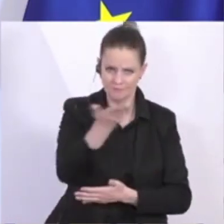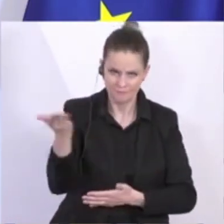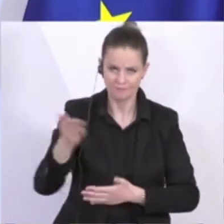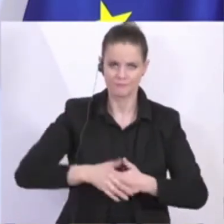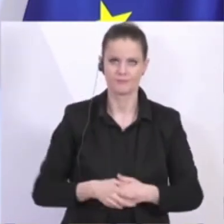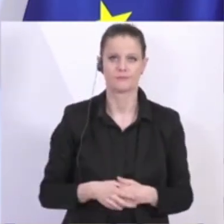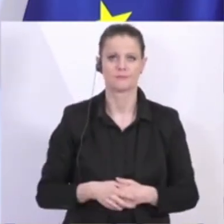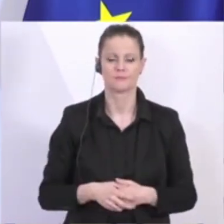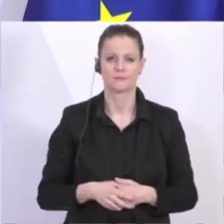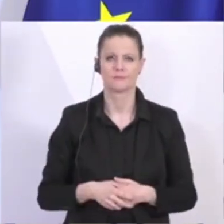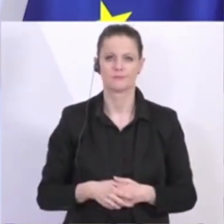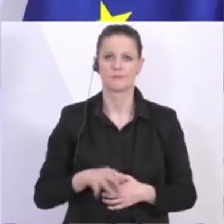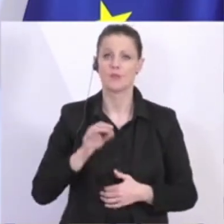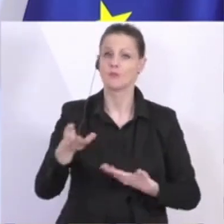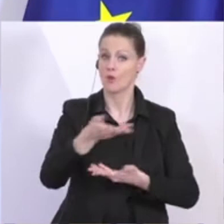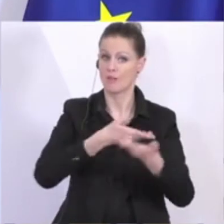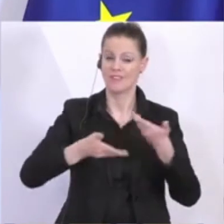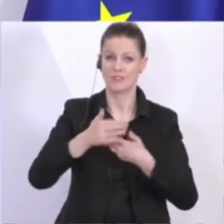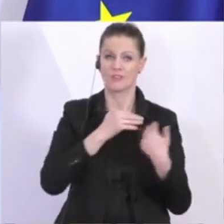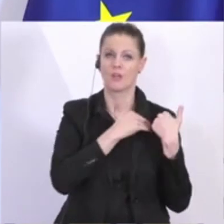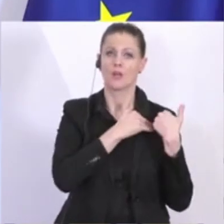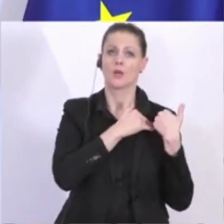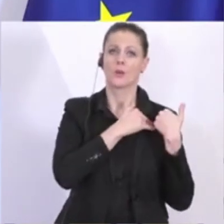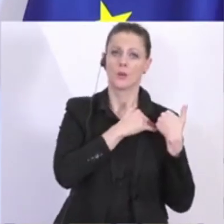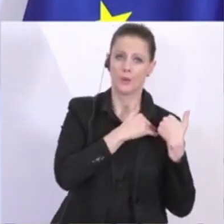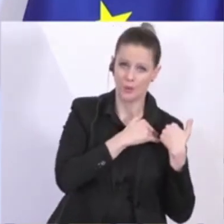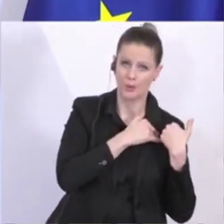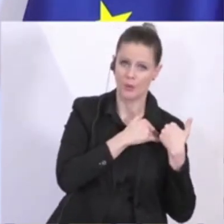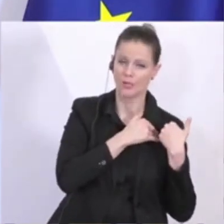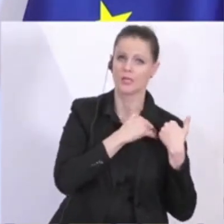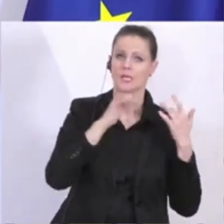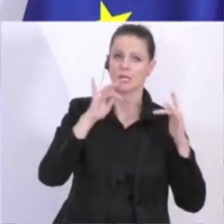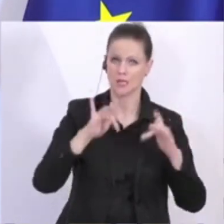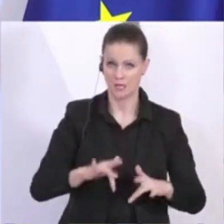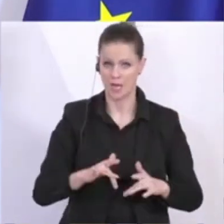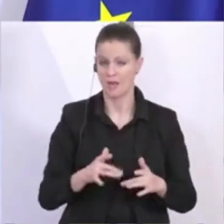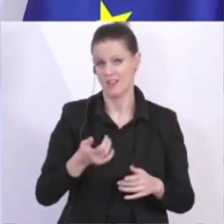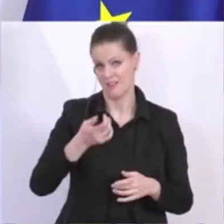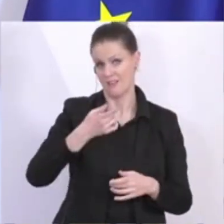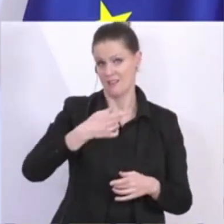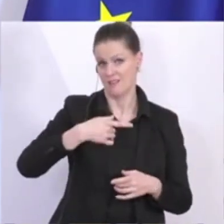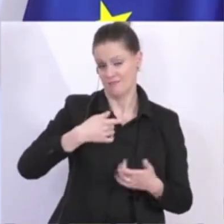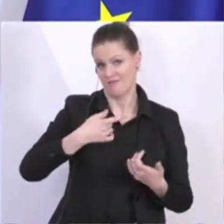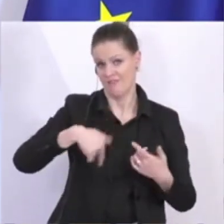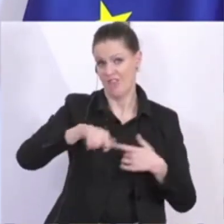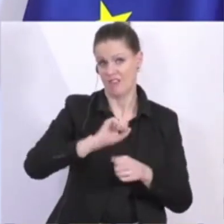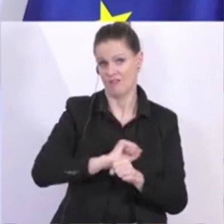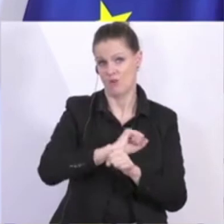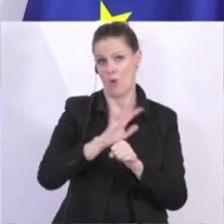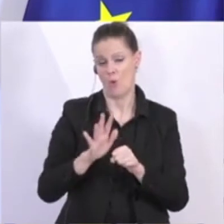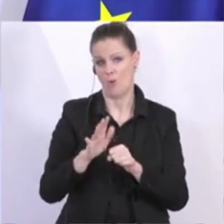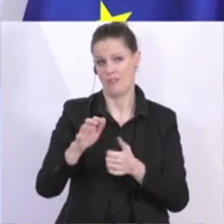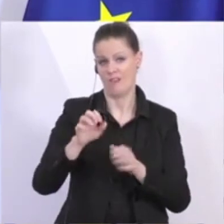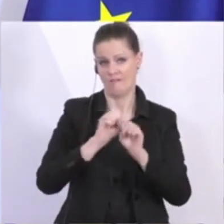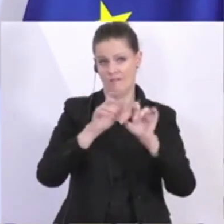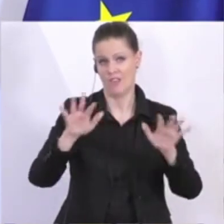Für die Wirtschaft ist es eine Belastungsprobe, eine große Belastungsprobe, die uns dieses Coronavirus mitgebracht hat.